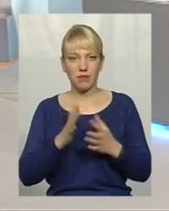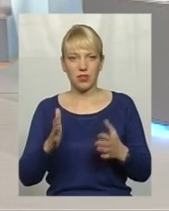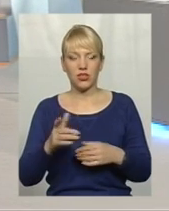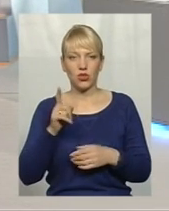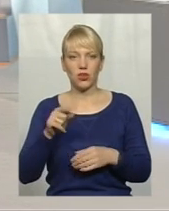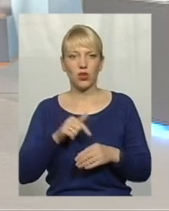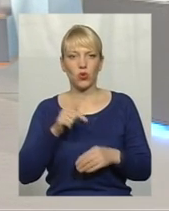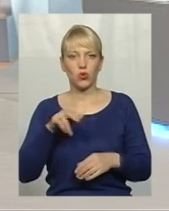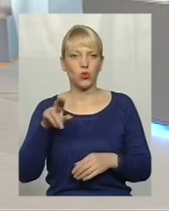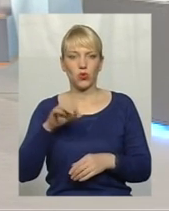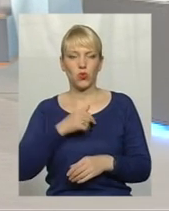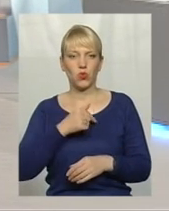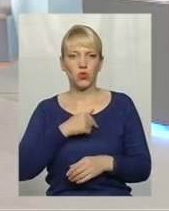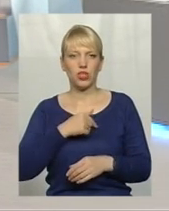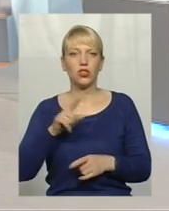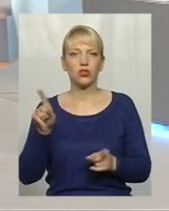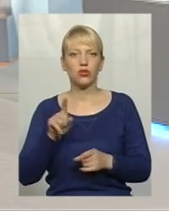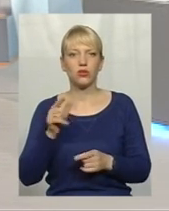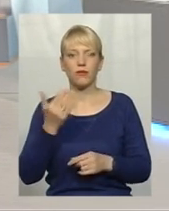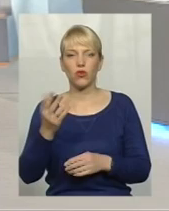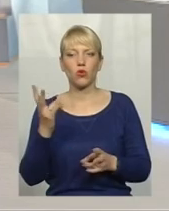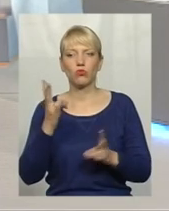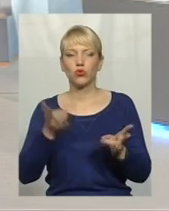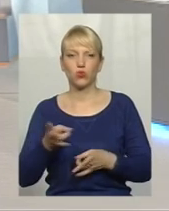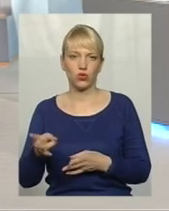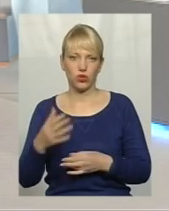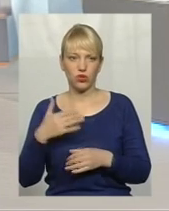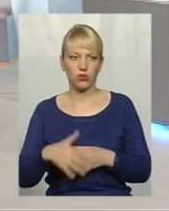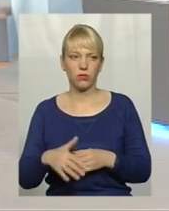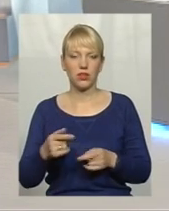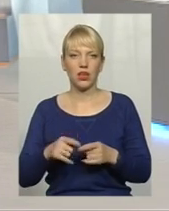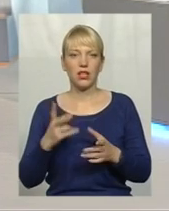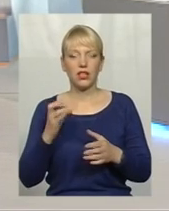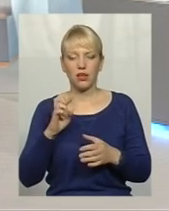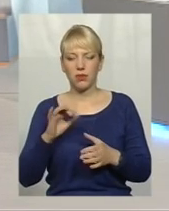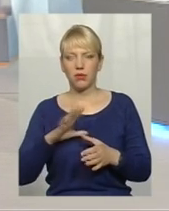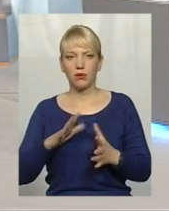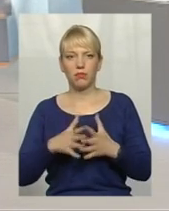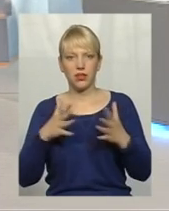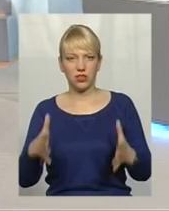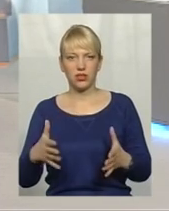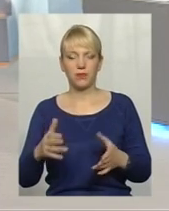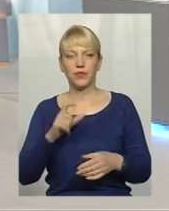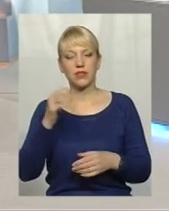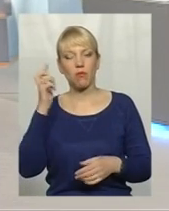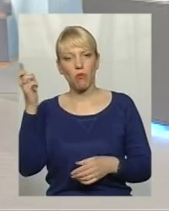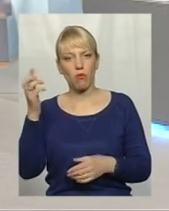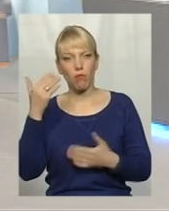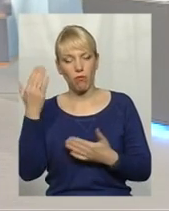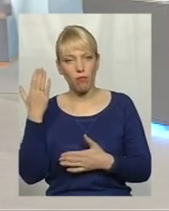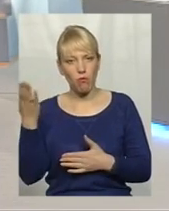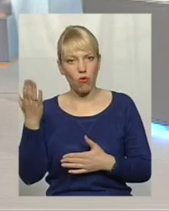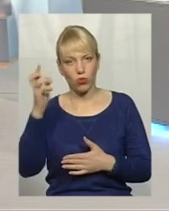них дотик до душі, що вони комусь нужні, розумієте? Якщо б ще більше було з боку держави,